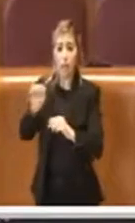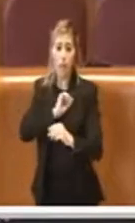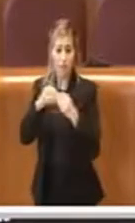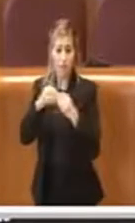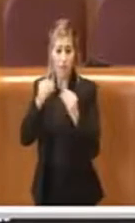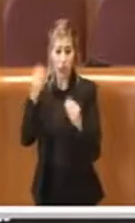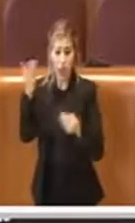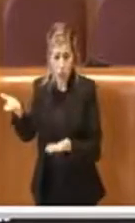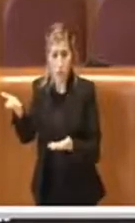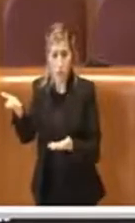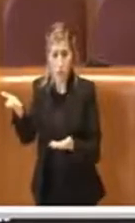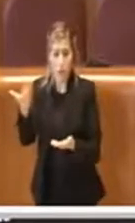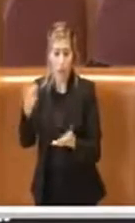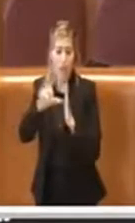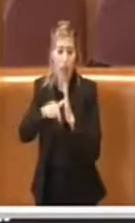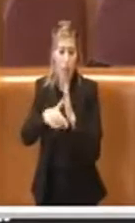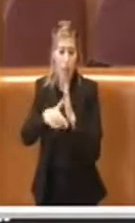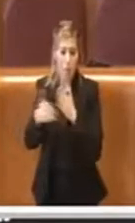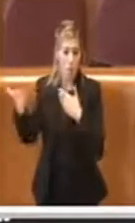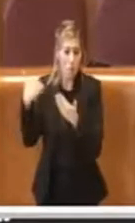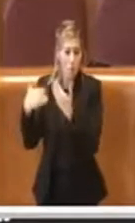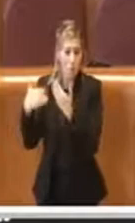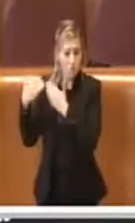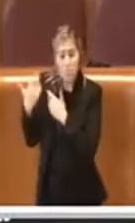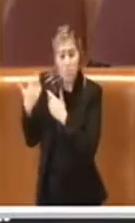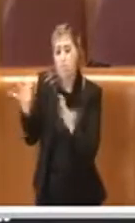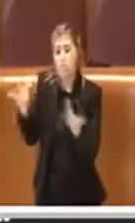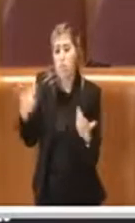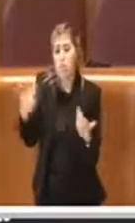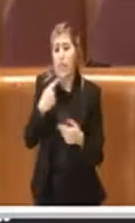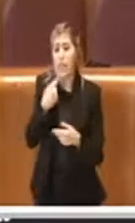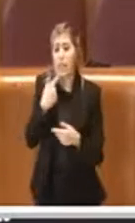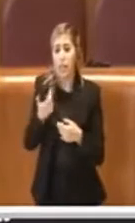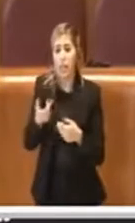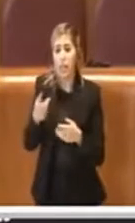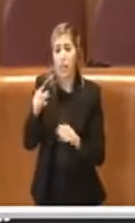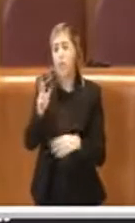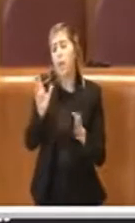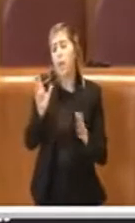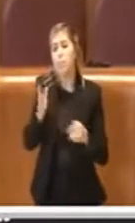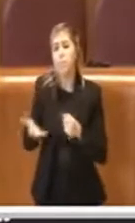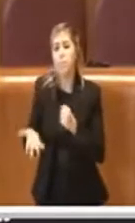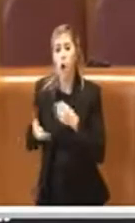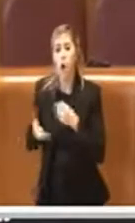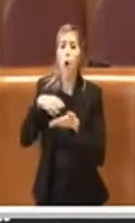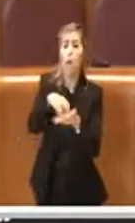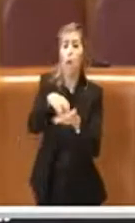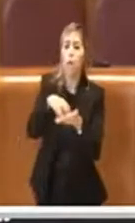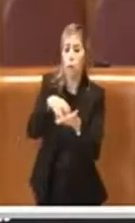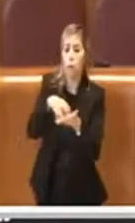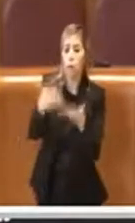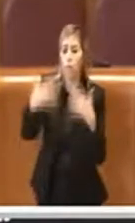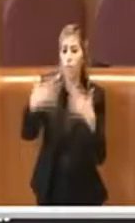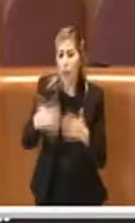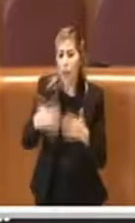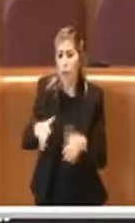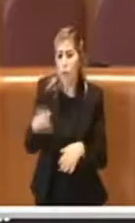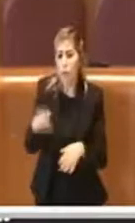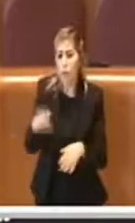da diverso tempo. Sicuramente gli ha portato i suoi risultati nel tempo, è stato sempre rieletto, ma